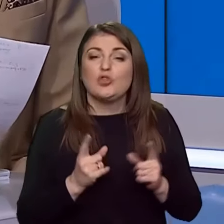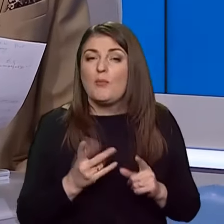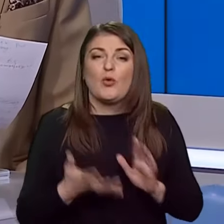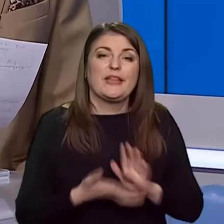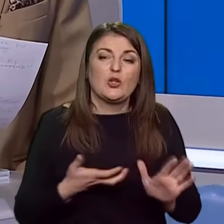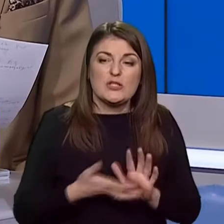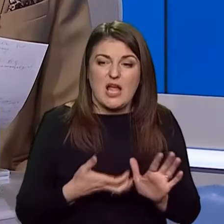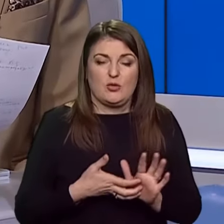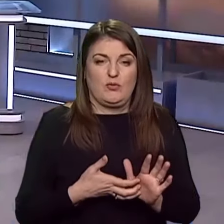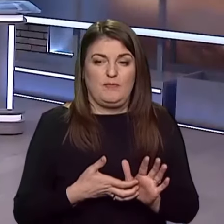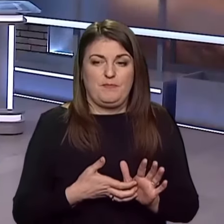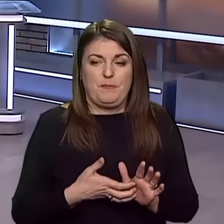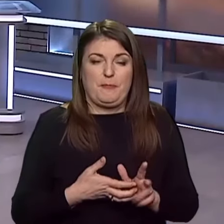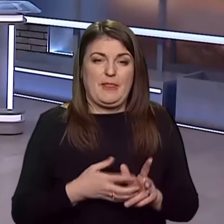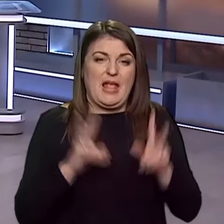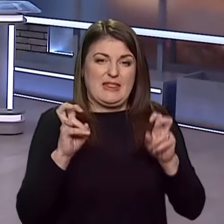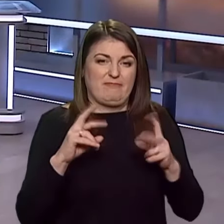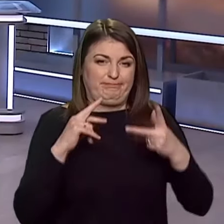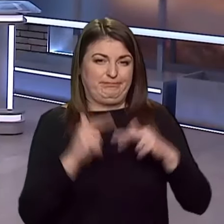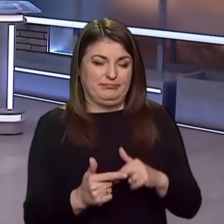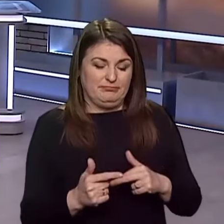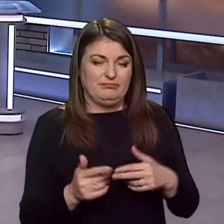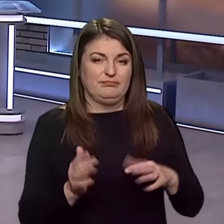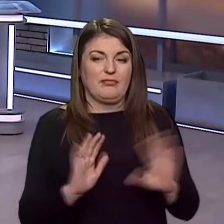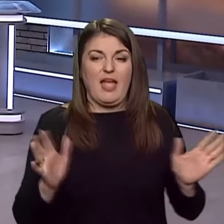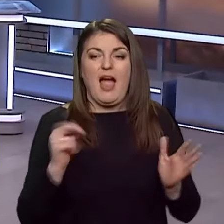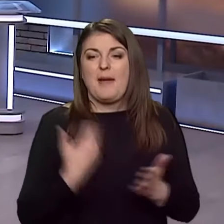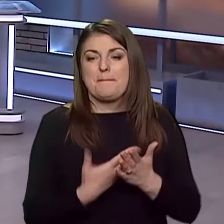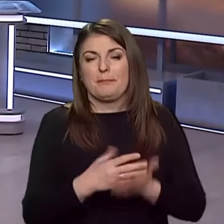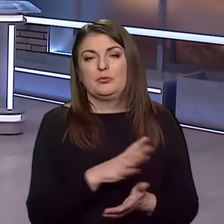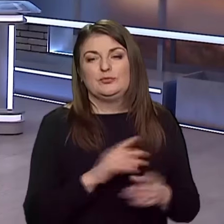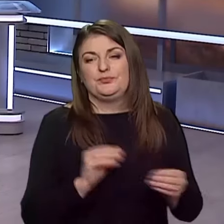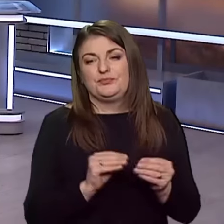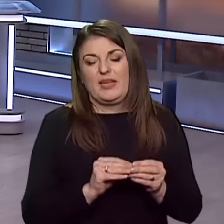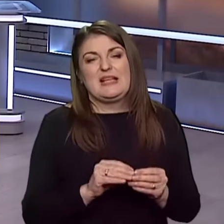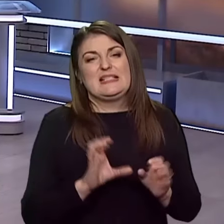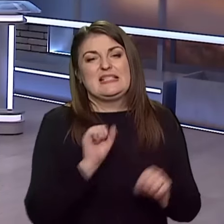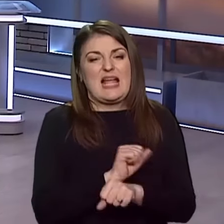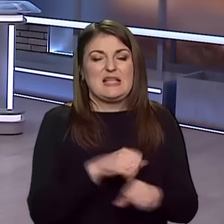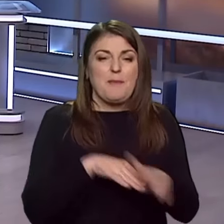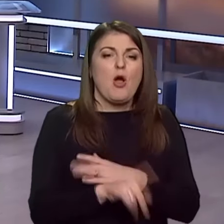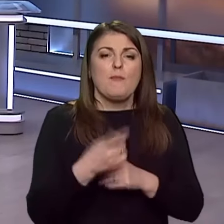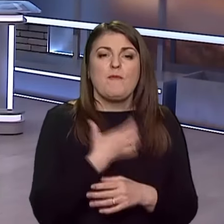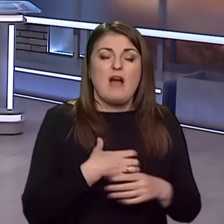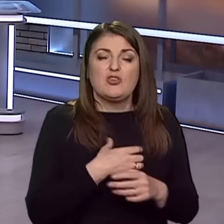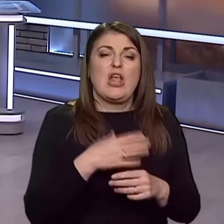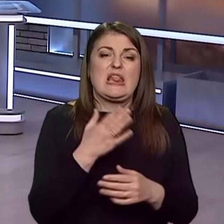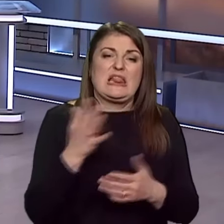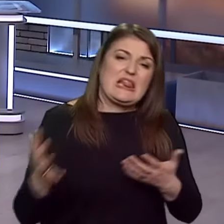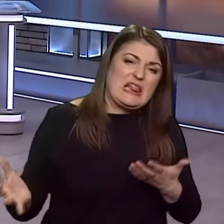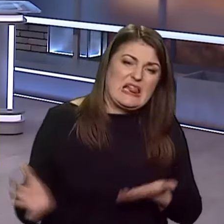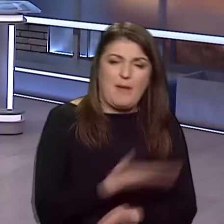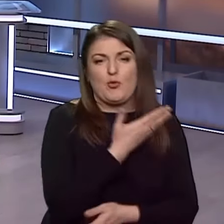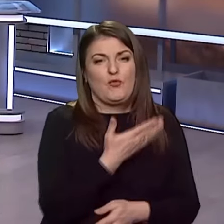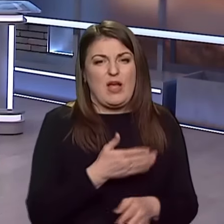чому не достатньо переименування, як це було з тими ж станціями? Чому важливо саме демонтувати